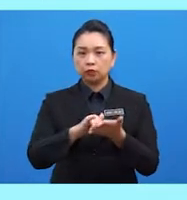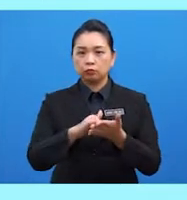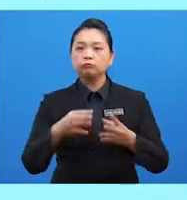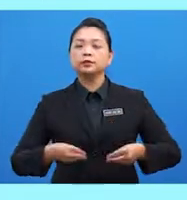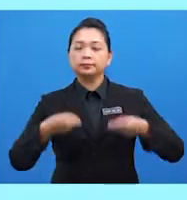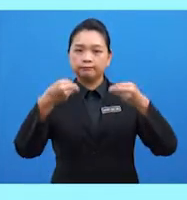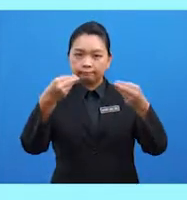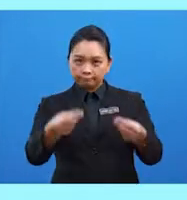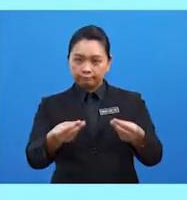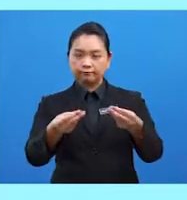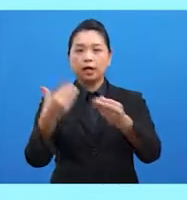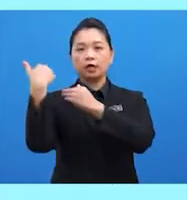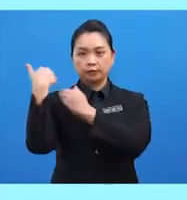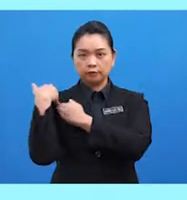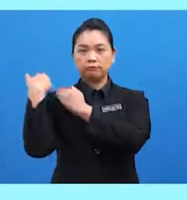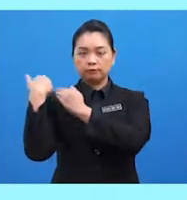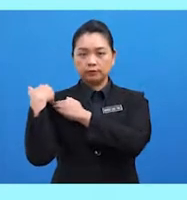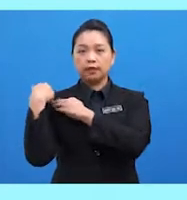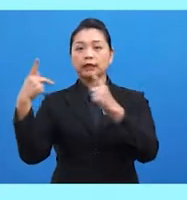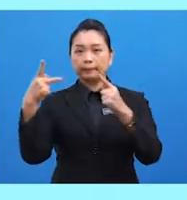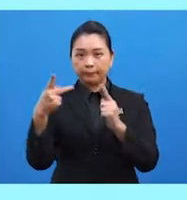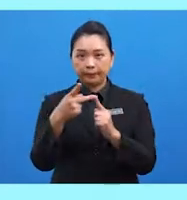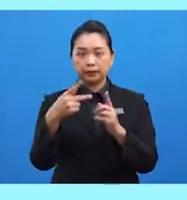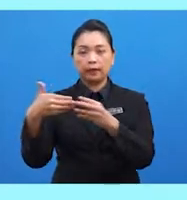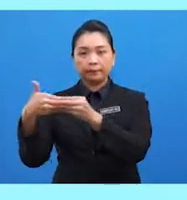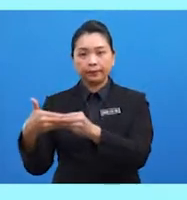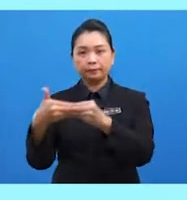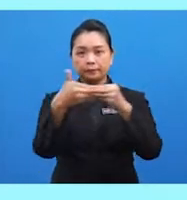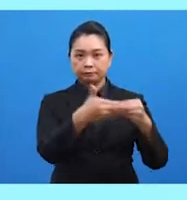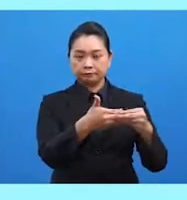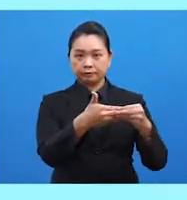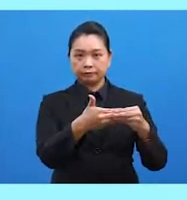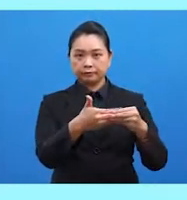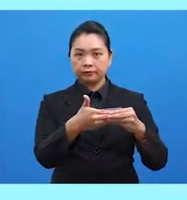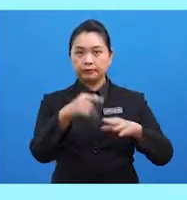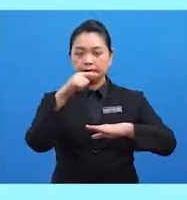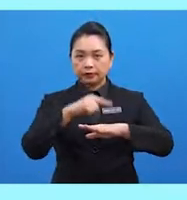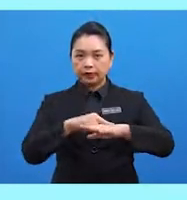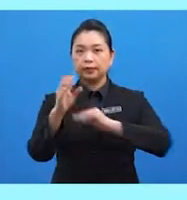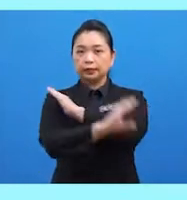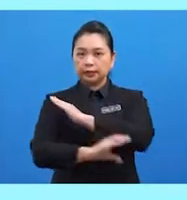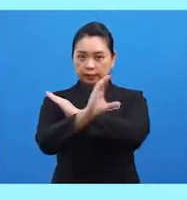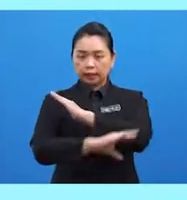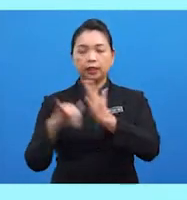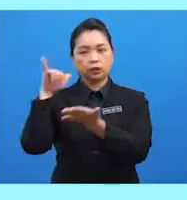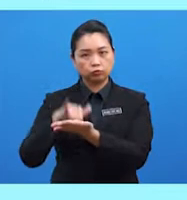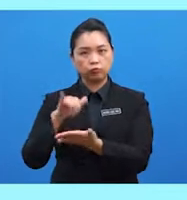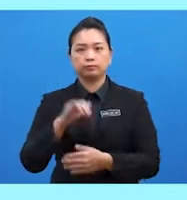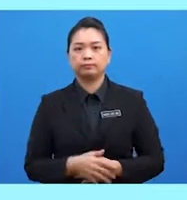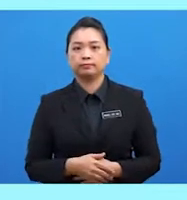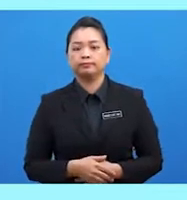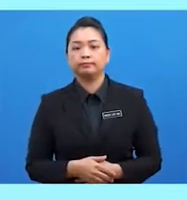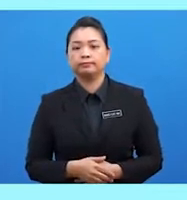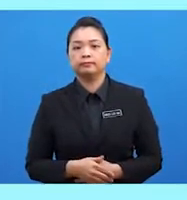tanggungjawab kepada pemimpin-pemimpin yang sah di negara-negara berkenaan. Kelima,